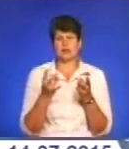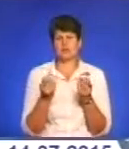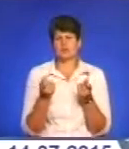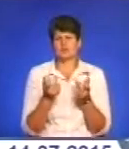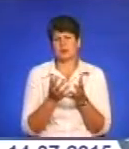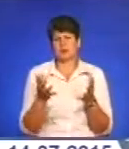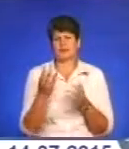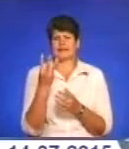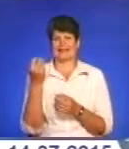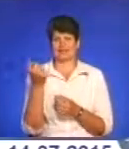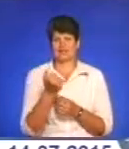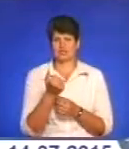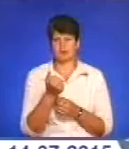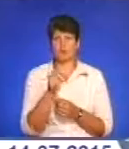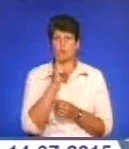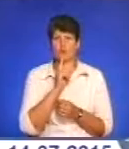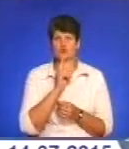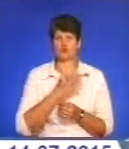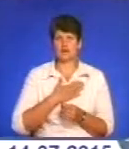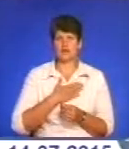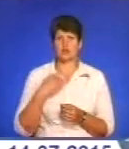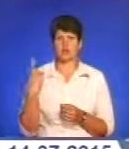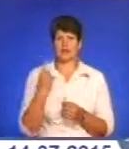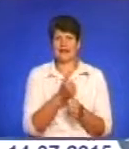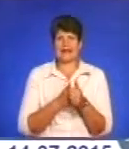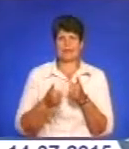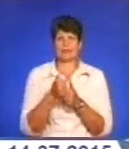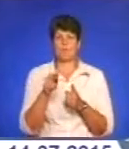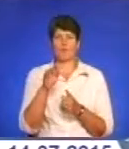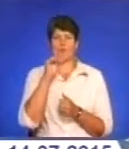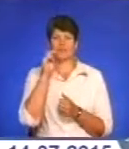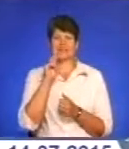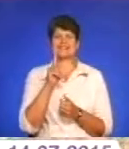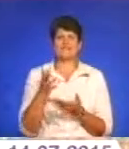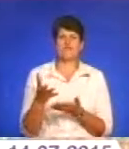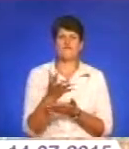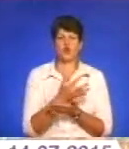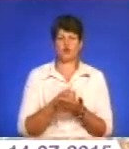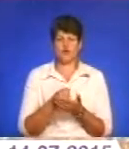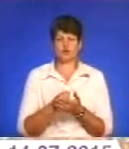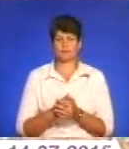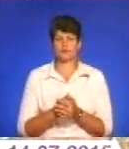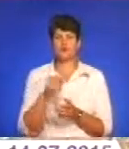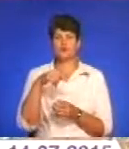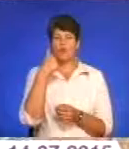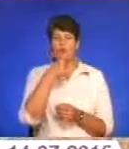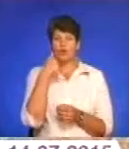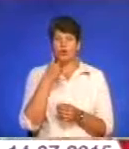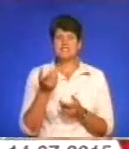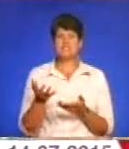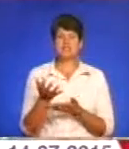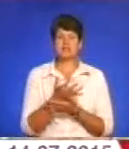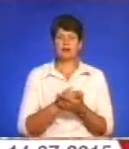більше трьох тижнів. Поки що наша область серед лідерів по Україні за вражайністю. Цього року жнива в країн